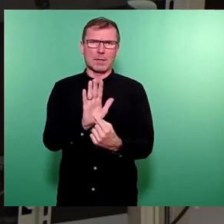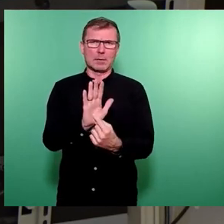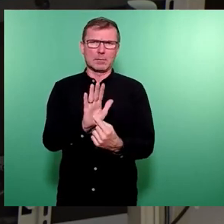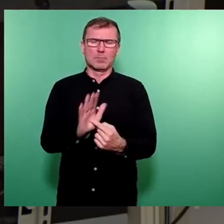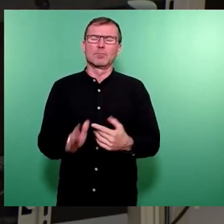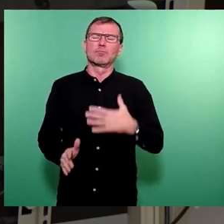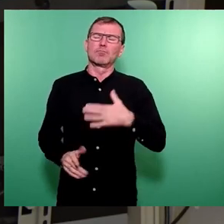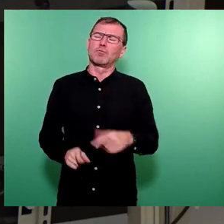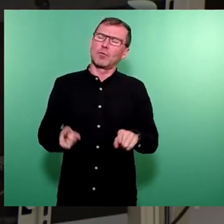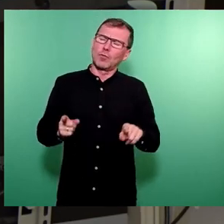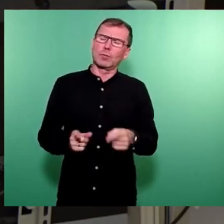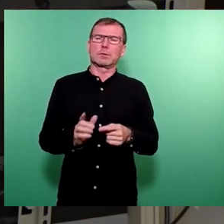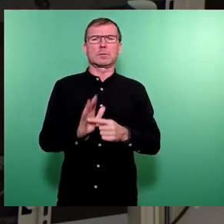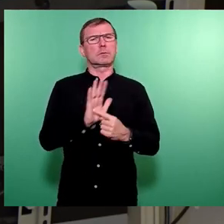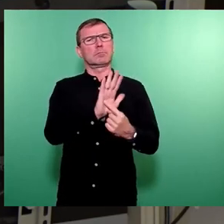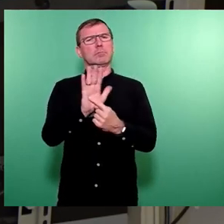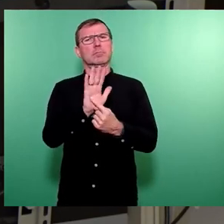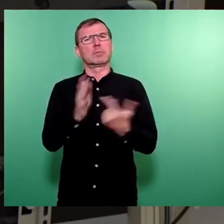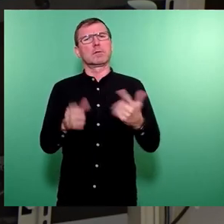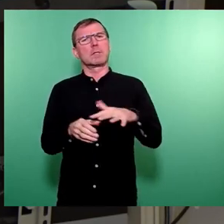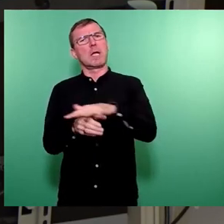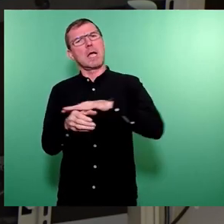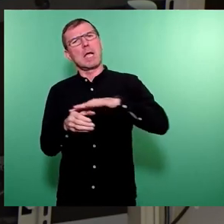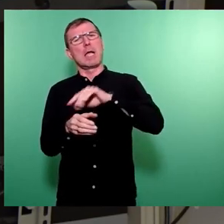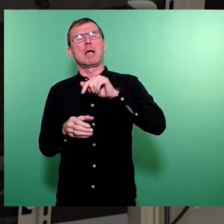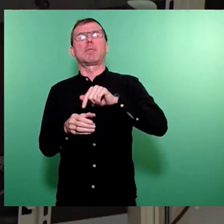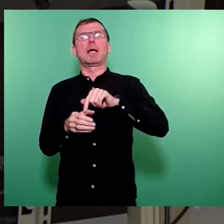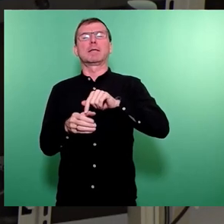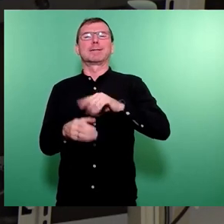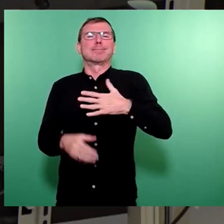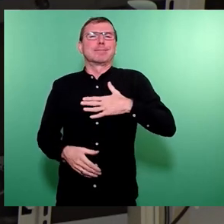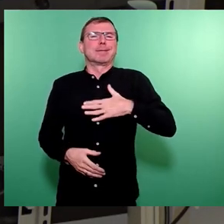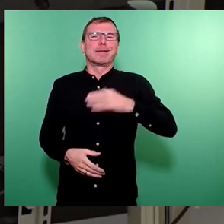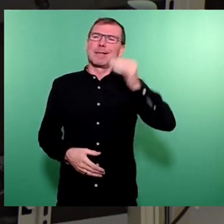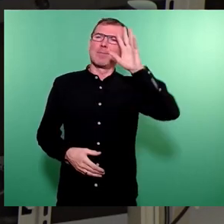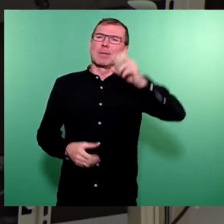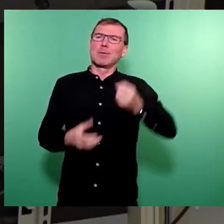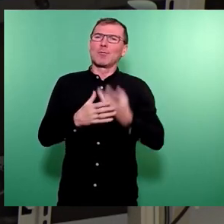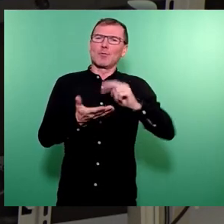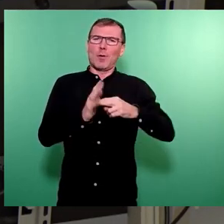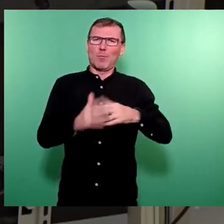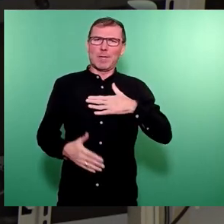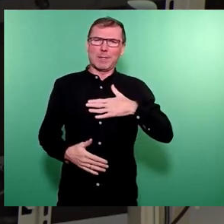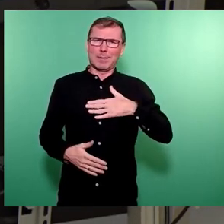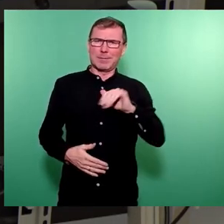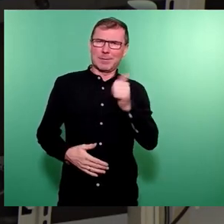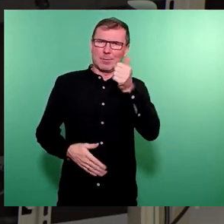darstellen, in welchem Bereich, natürlich ich als Bildungs und Kulturpolitikerin besonders,